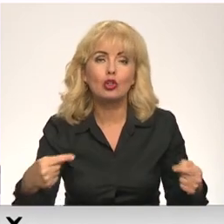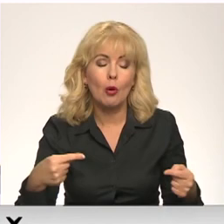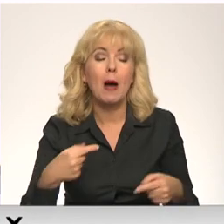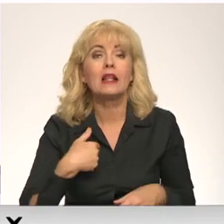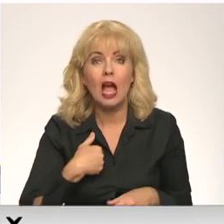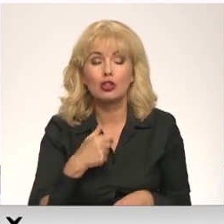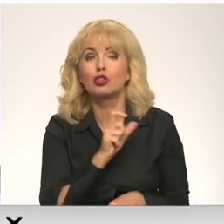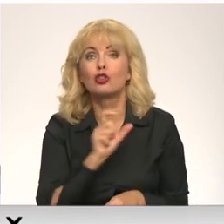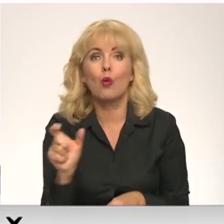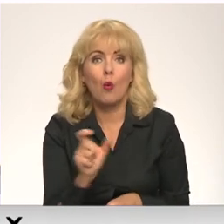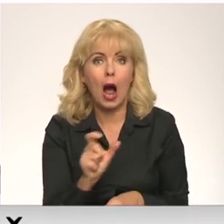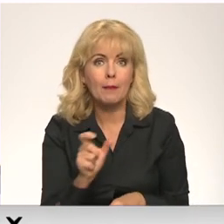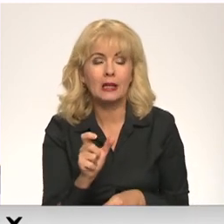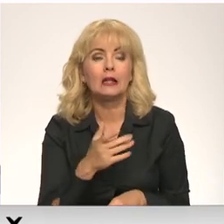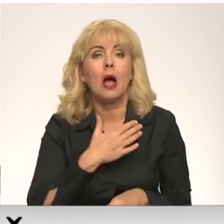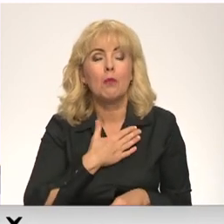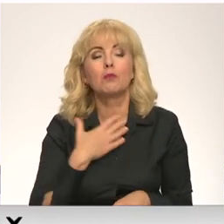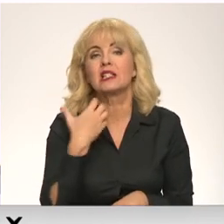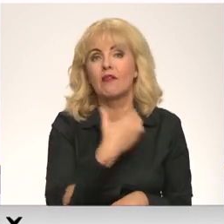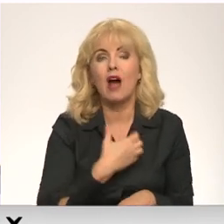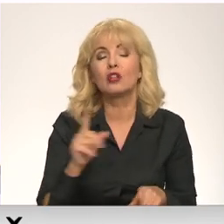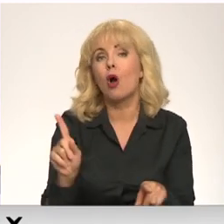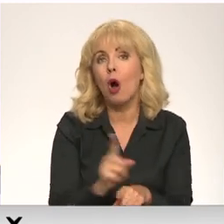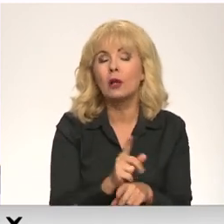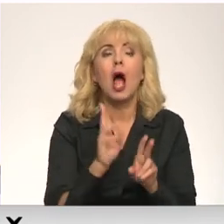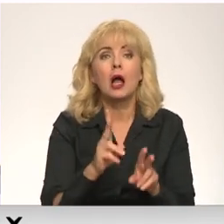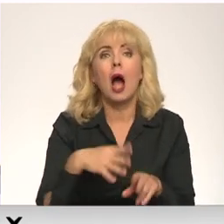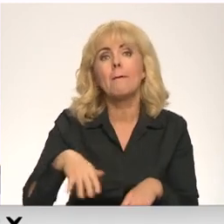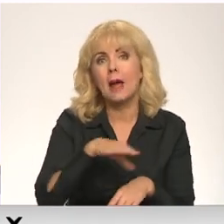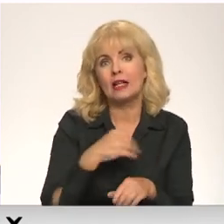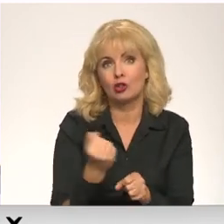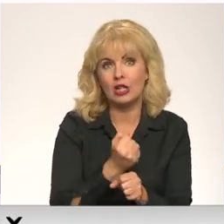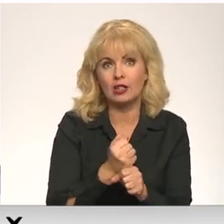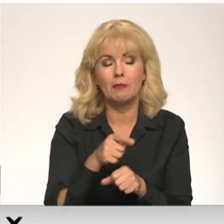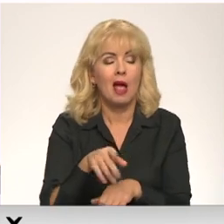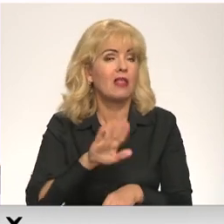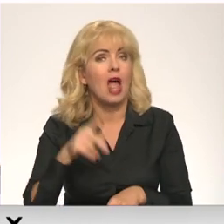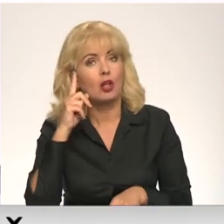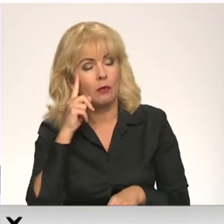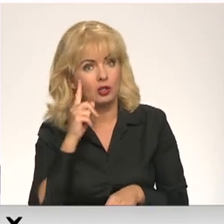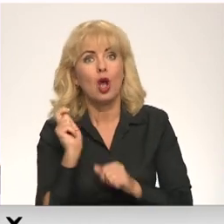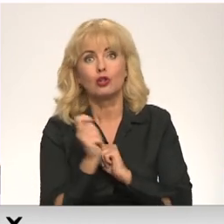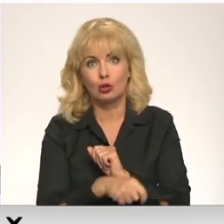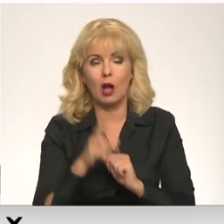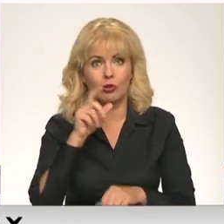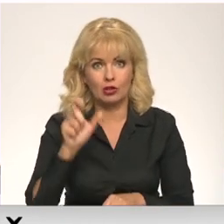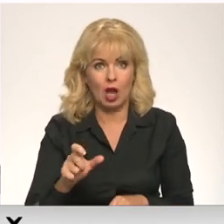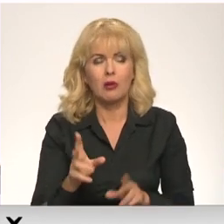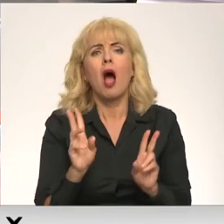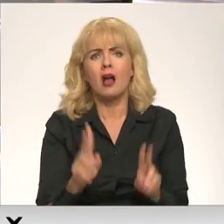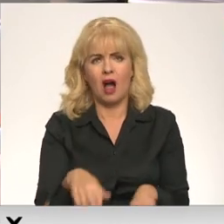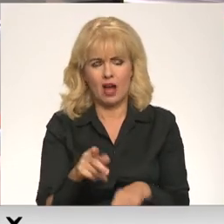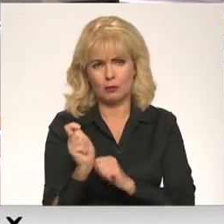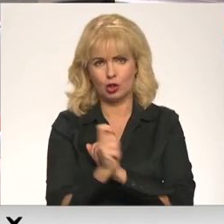šobrīd tas tāds, mums vajadzētu to obligāti, bet kā mēs to izdarīsim pat īsti nedomā, sodīsim to senioru. Kā mēs varam sodīt